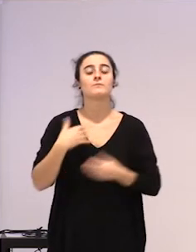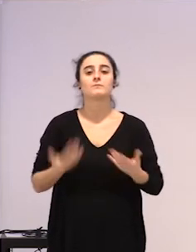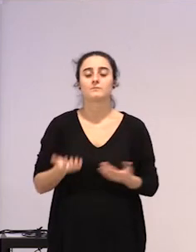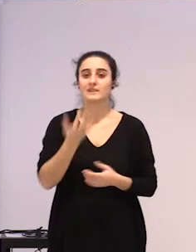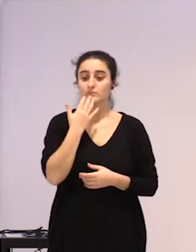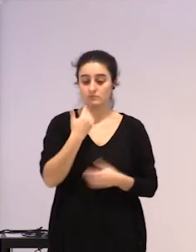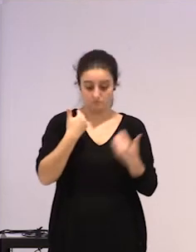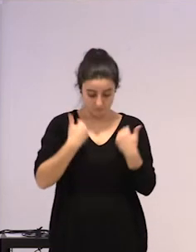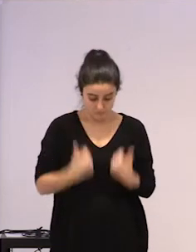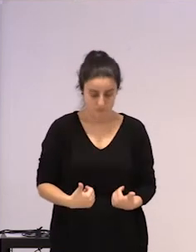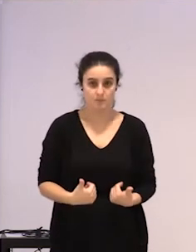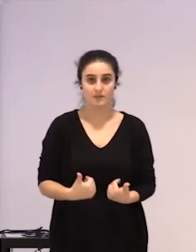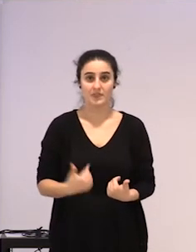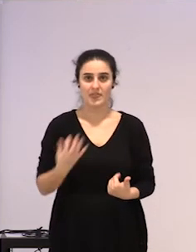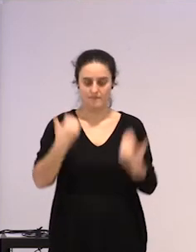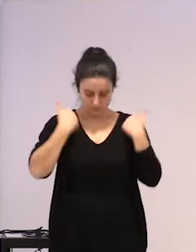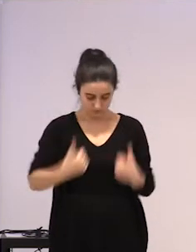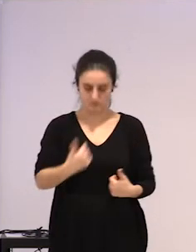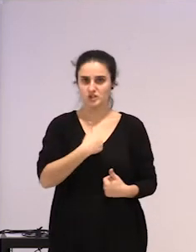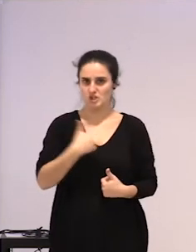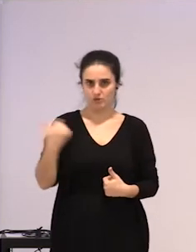ni edo, ez? Norberaren eremutik azita,